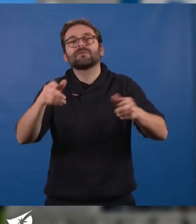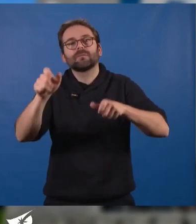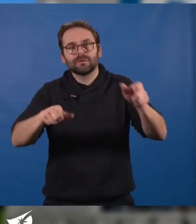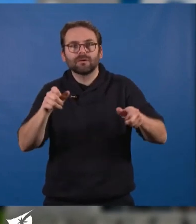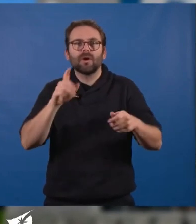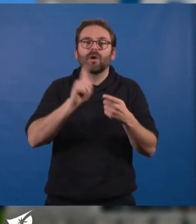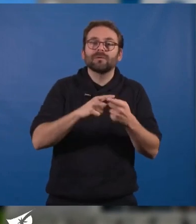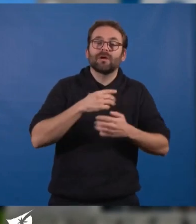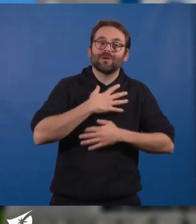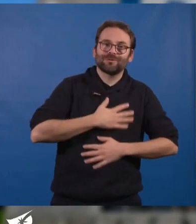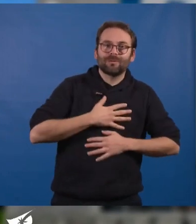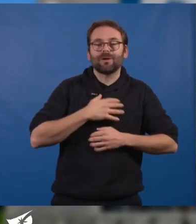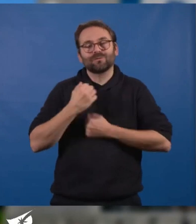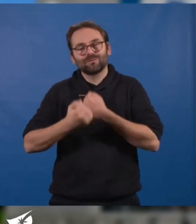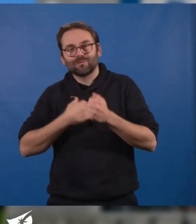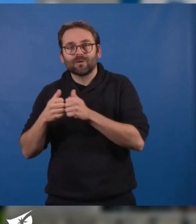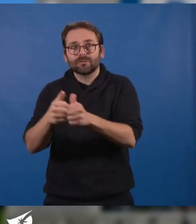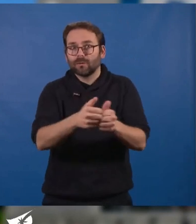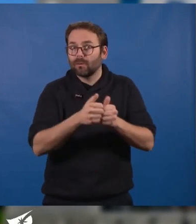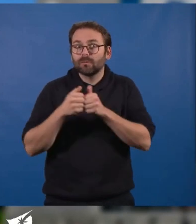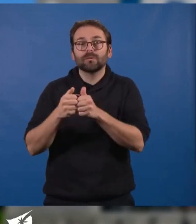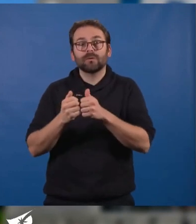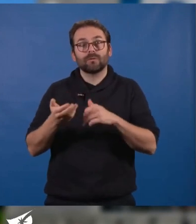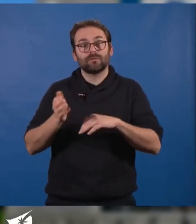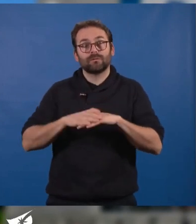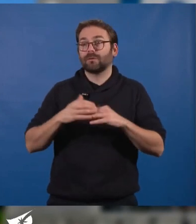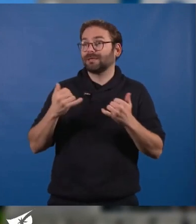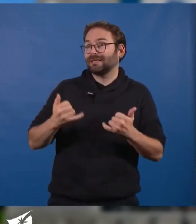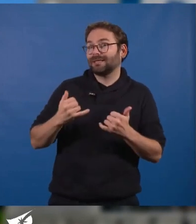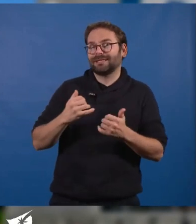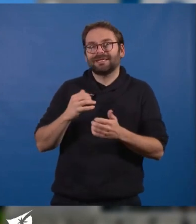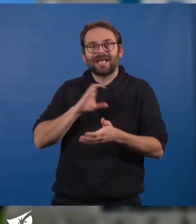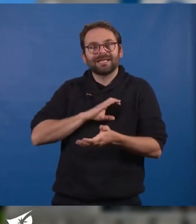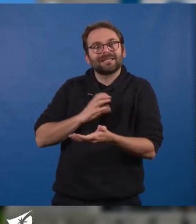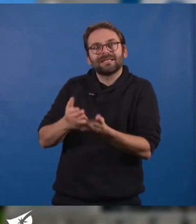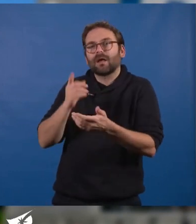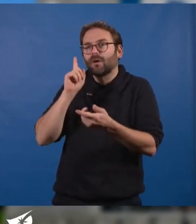souffrances et des joies communes. C'est ce que nous essayons de faire, à destination donc du plus grand nombre.